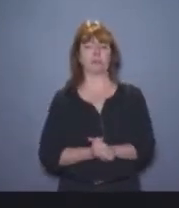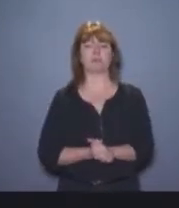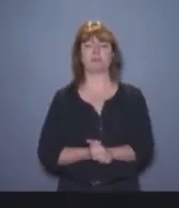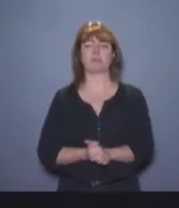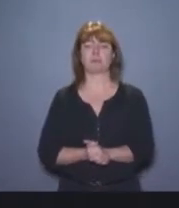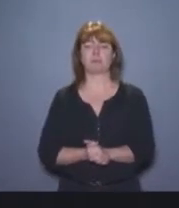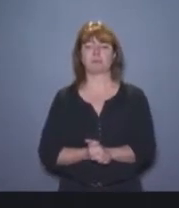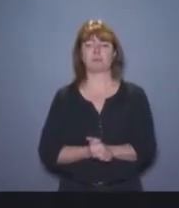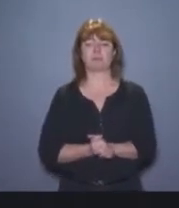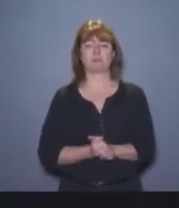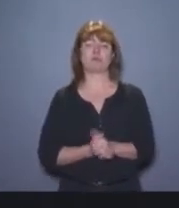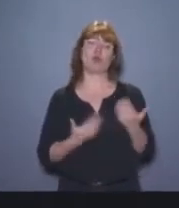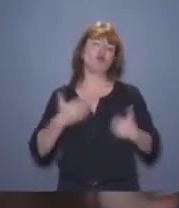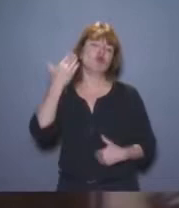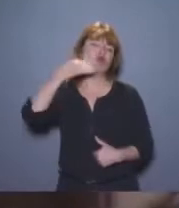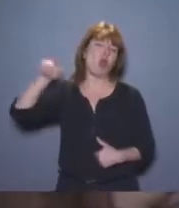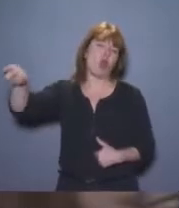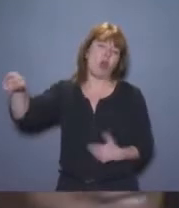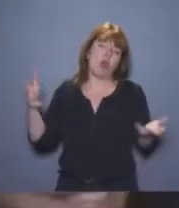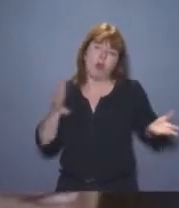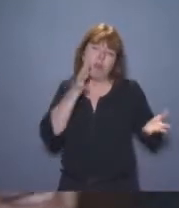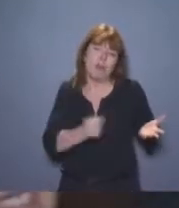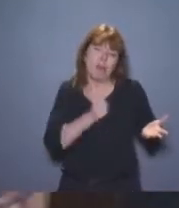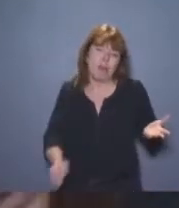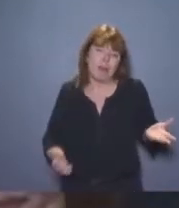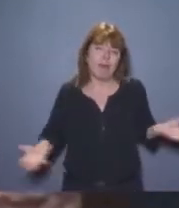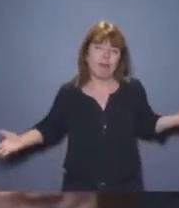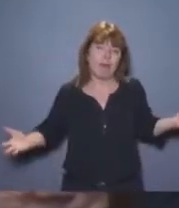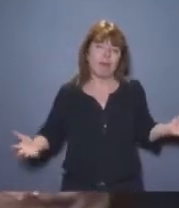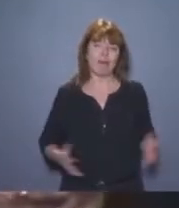Et puis il connaît tout très bien, ? Attendez, là.